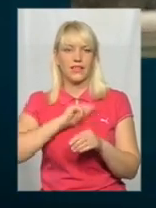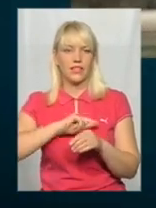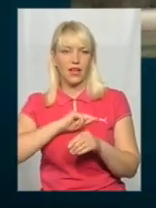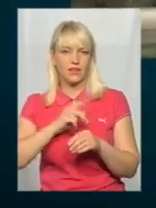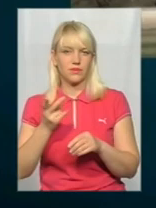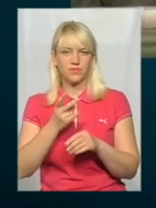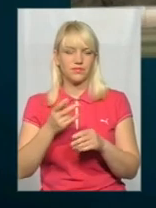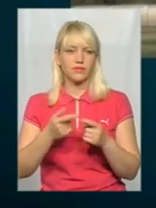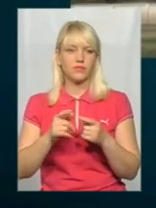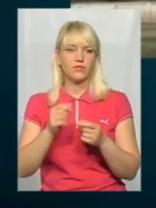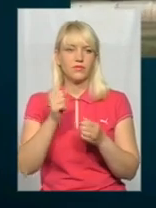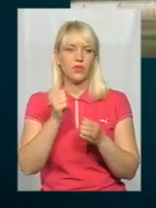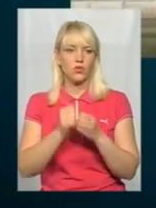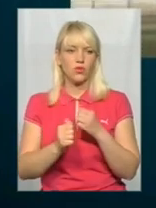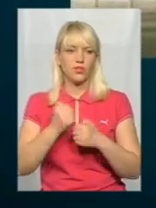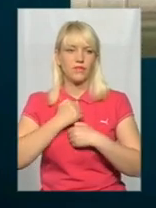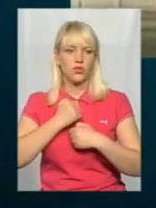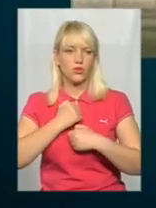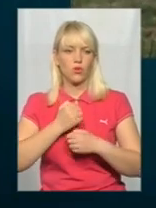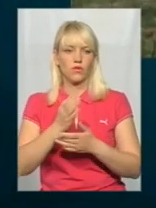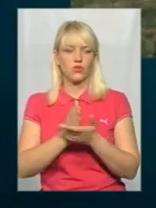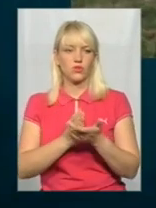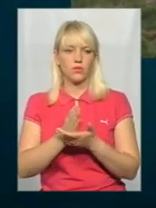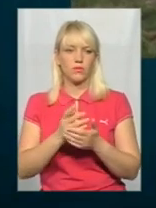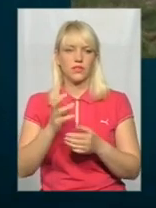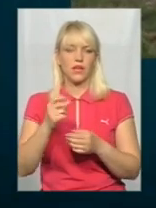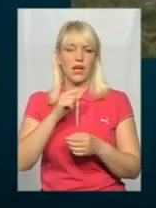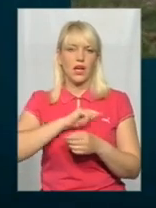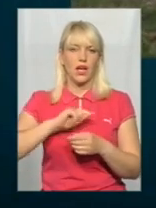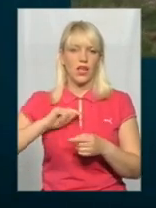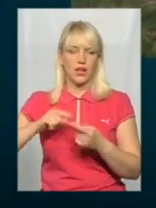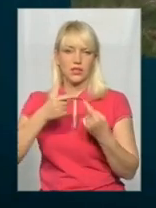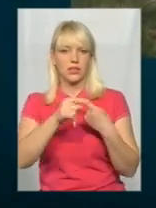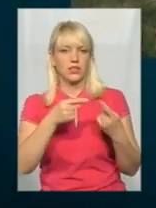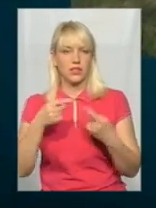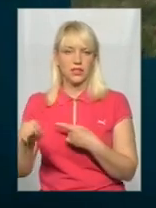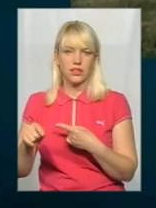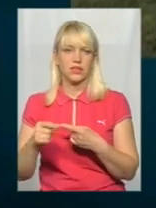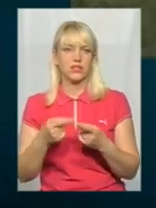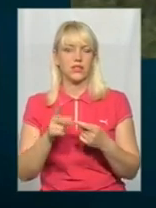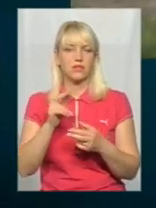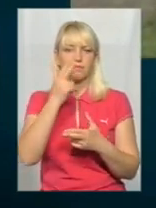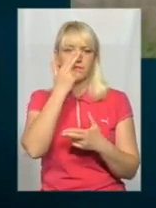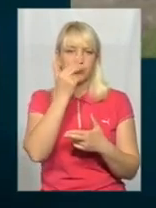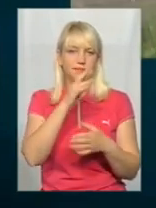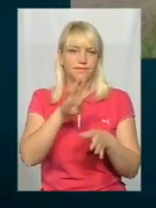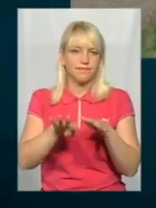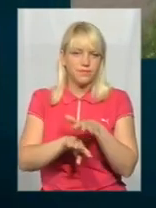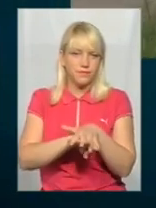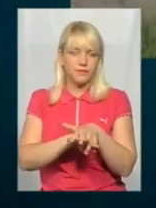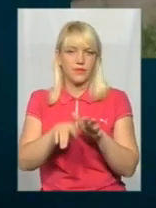військовослужбовець є за певними рисами характеру, відрізняються один від одного, як сприймає колектив